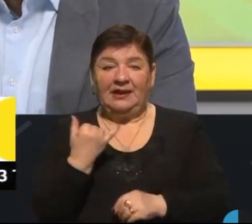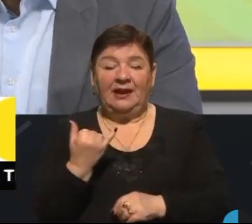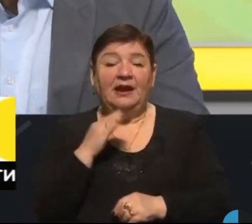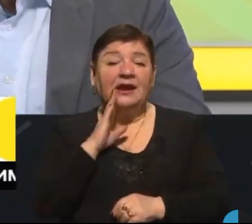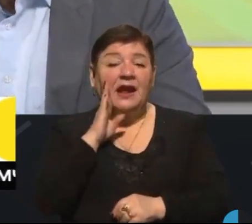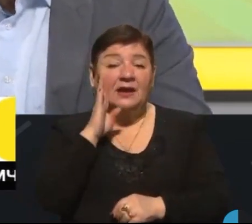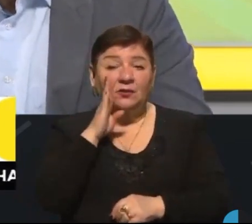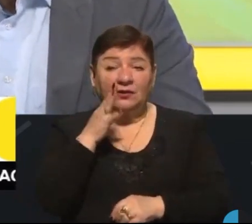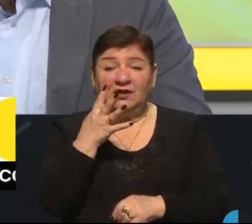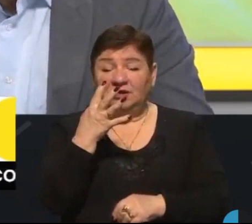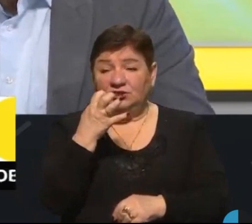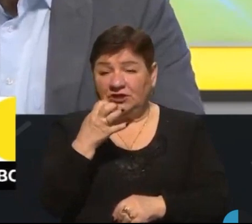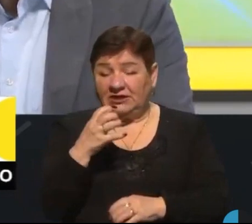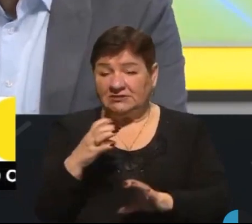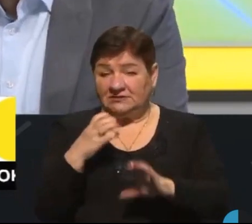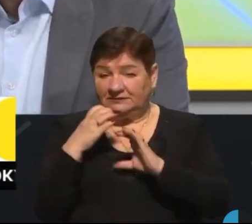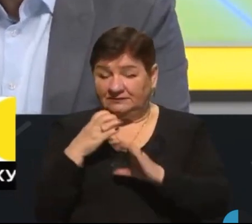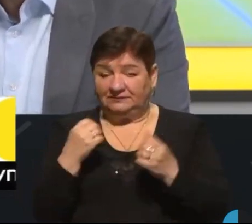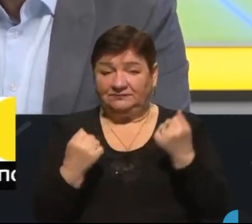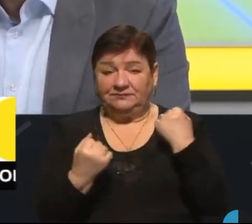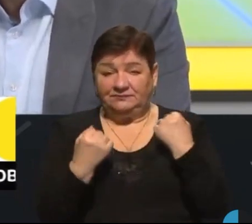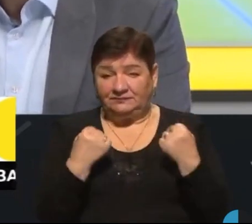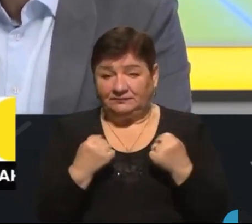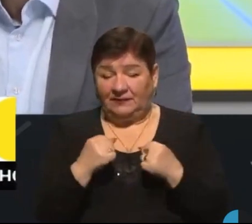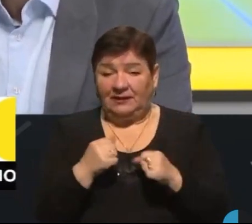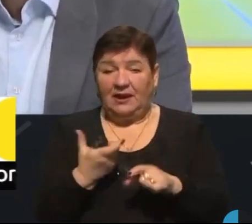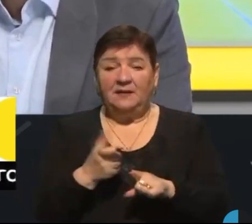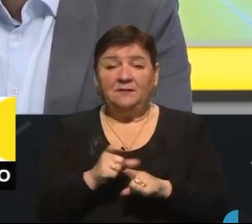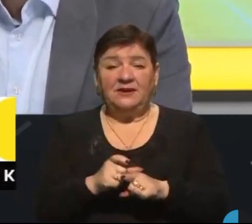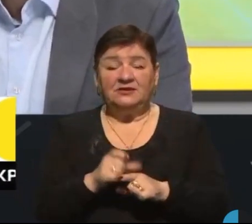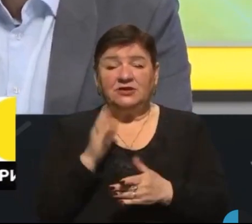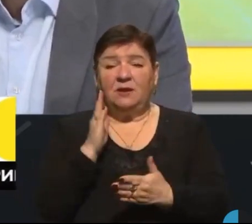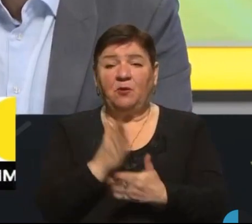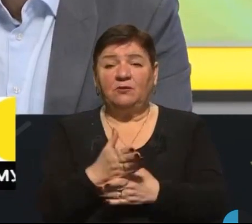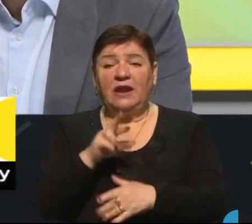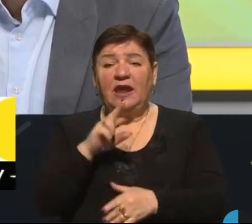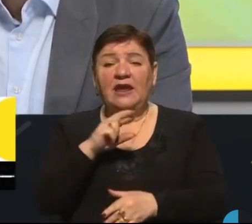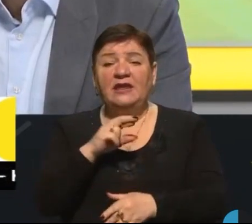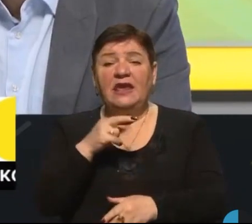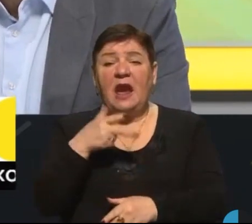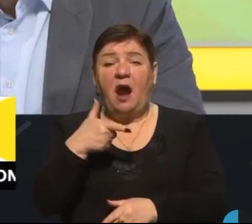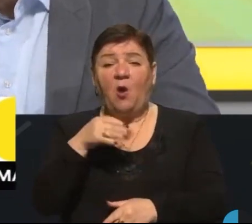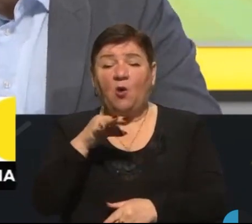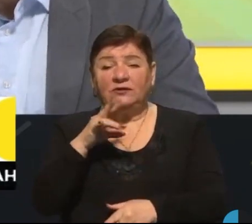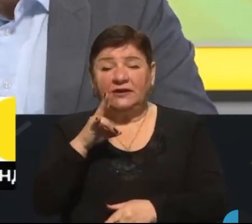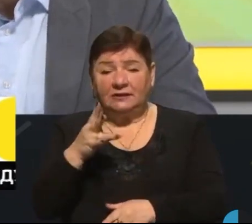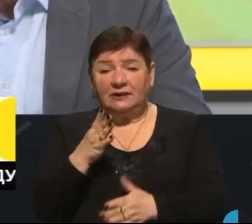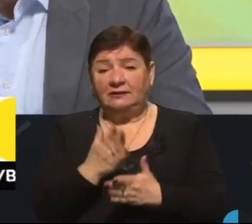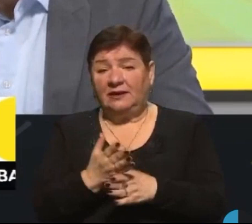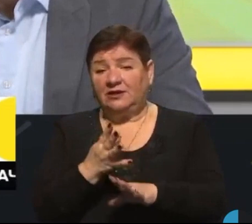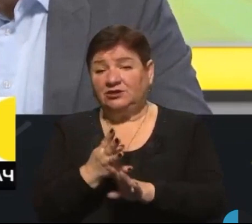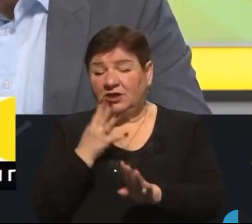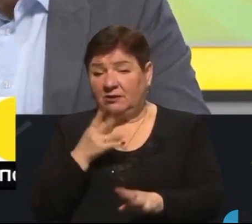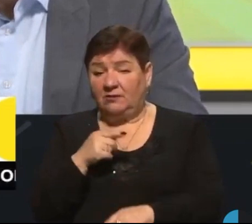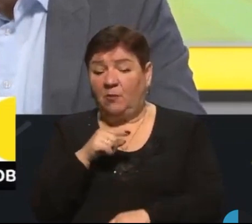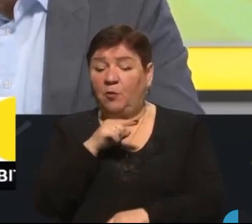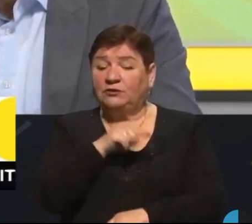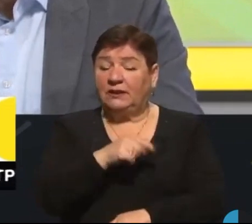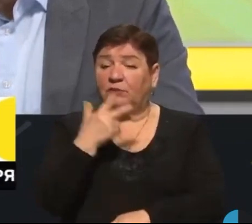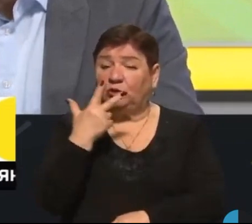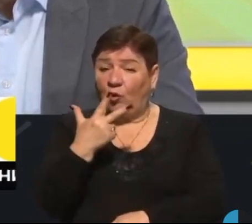це десь 400 вантажних транспортних засобів, найбільше напроти Ягодина. Є черги, звісно, і по тим трьом